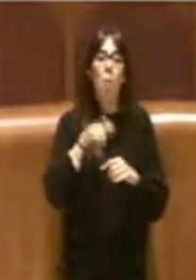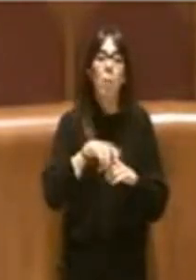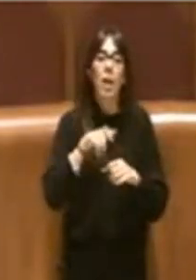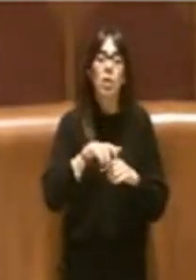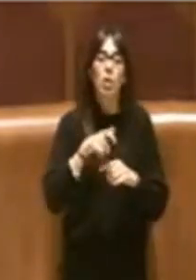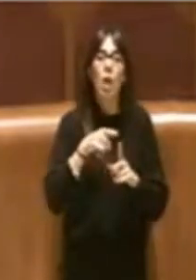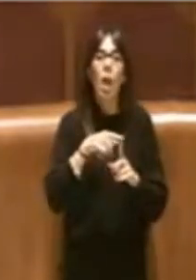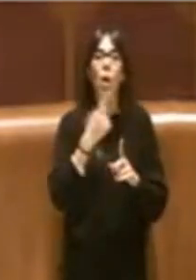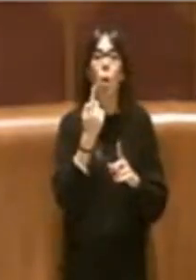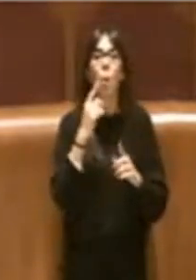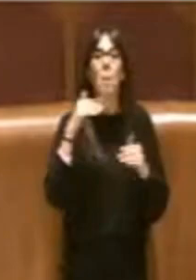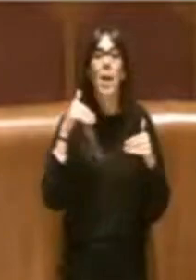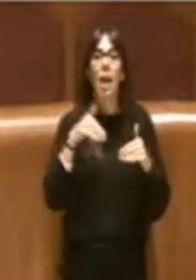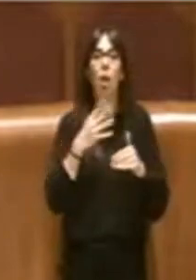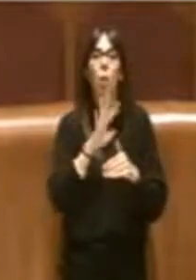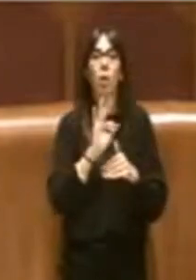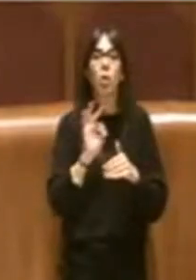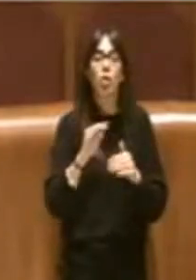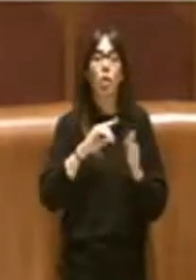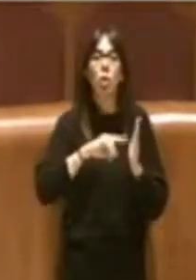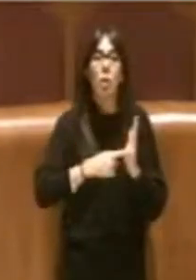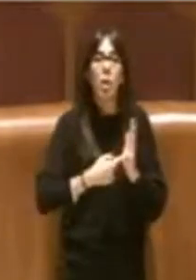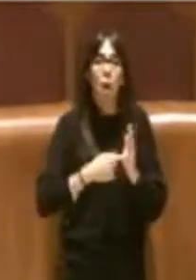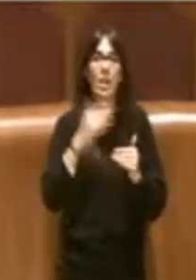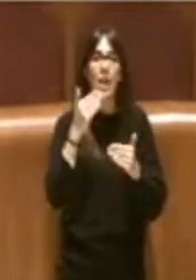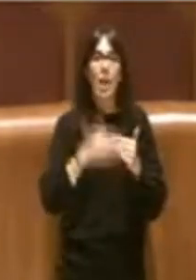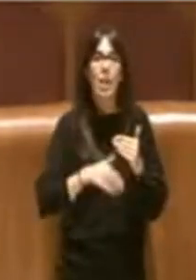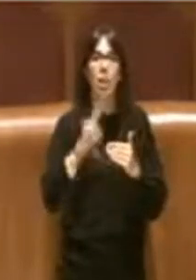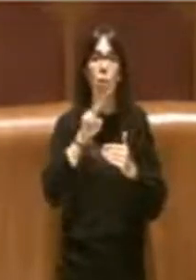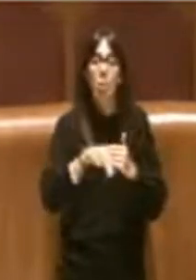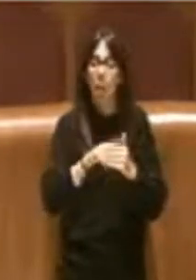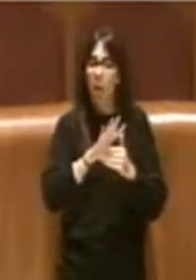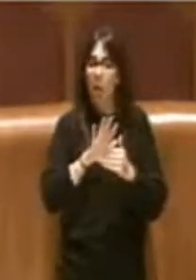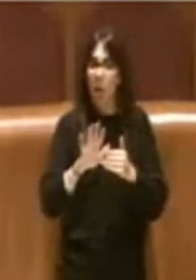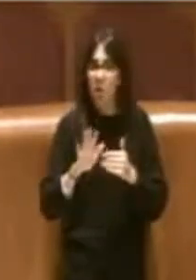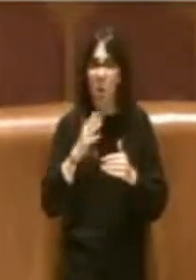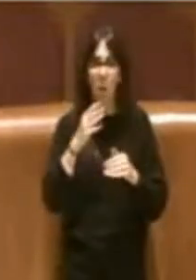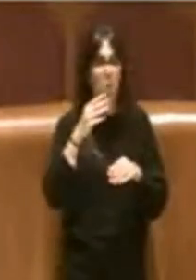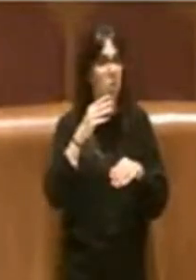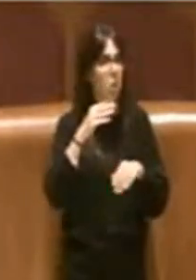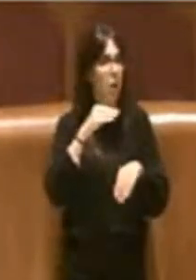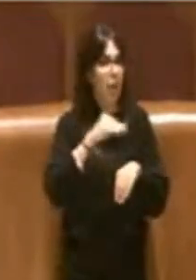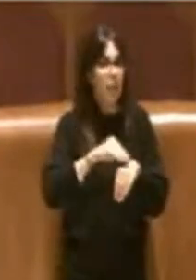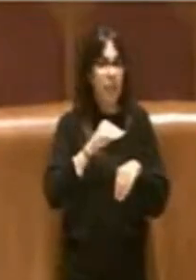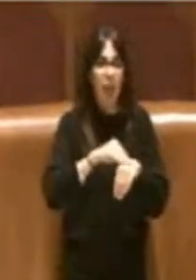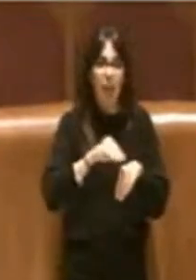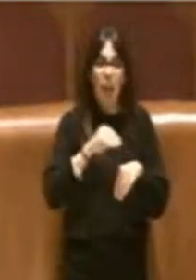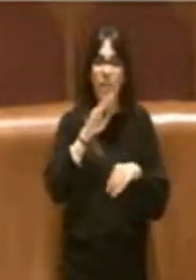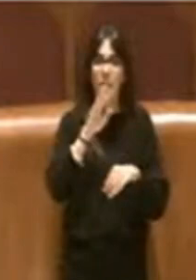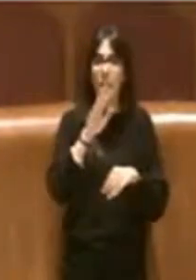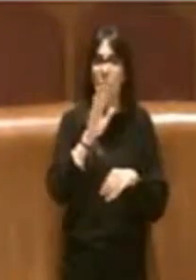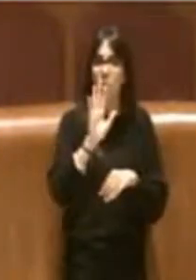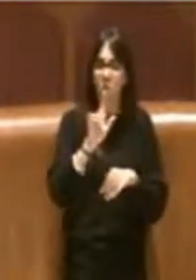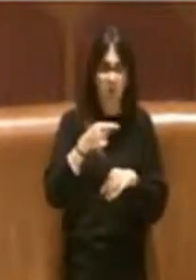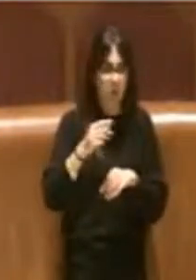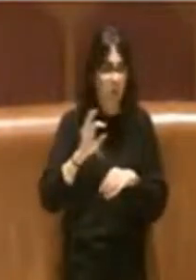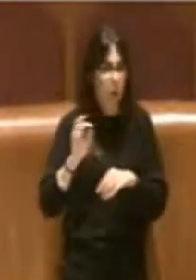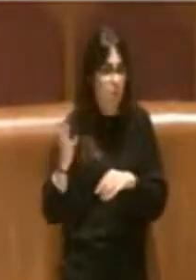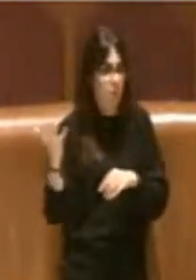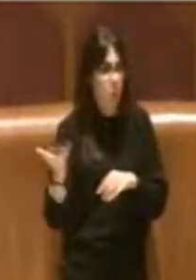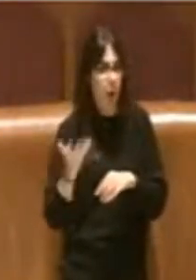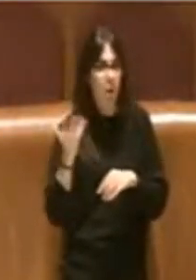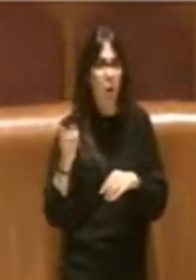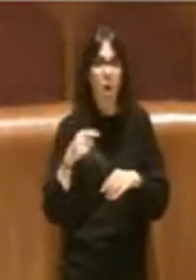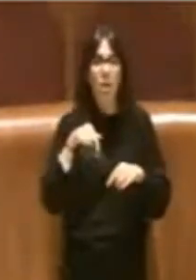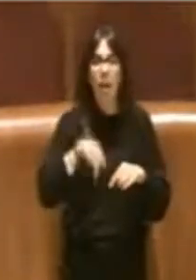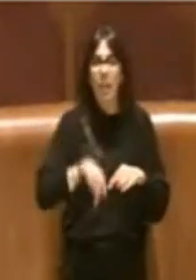milioni con scadenza duemila quarantotto interesse cinque virgola qualche cosa che adesso deve ripassare e questo lo